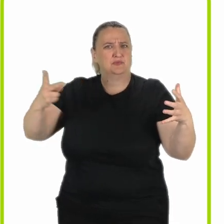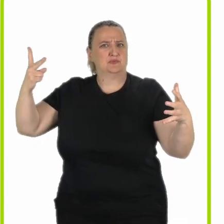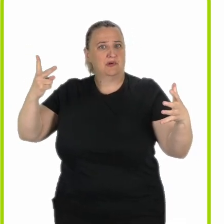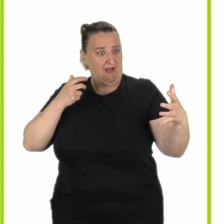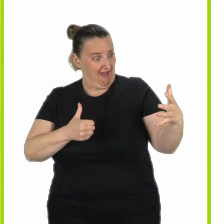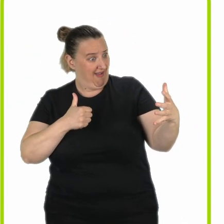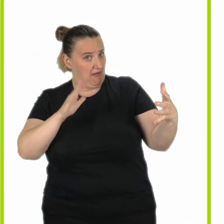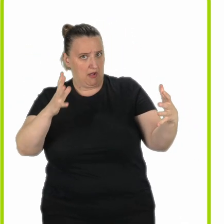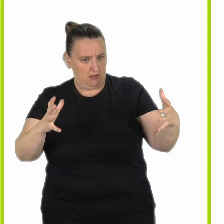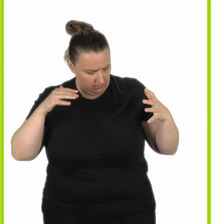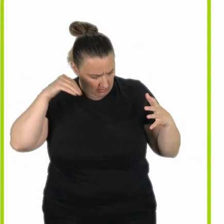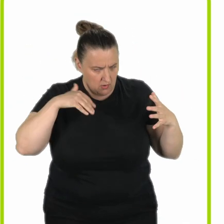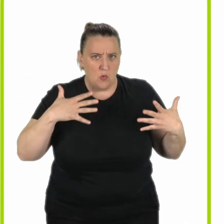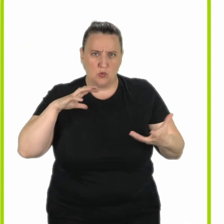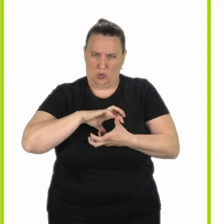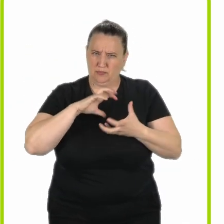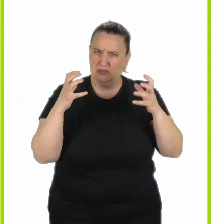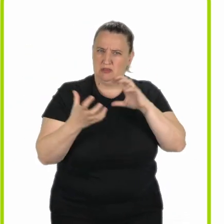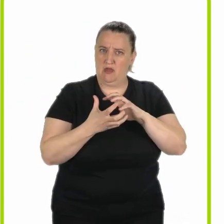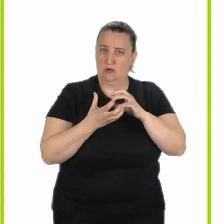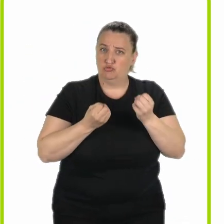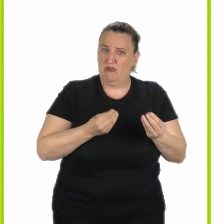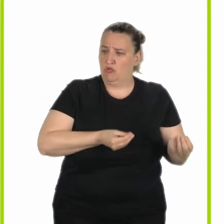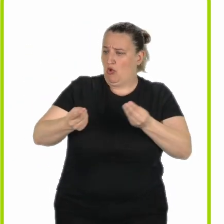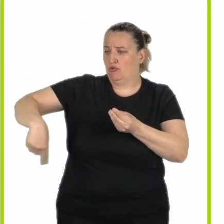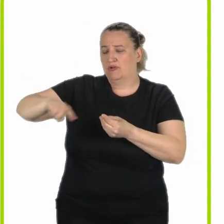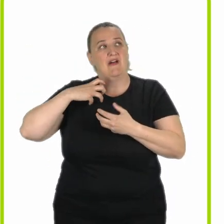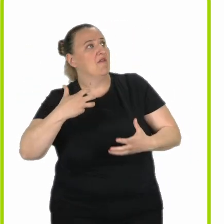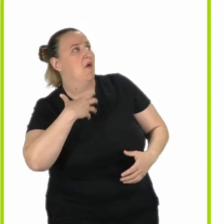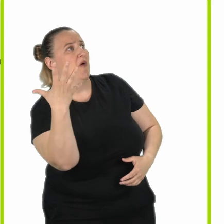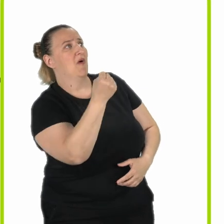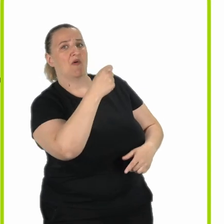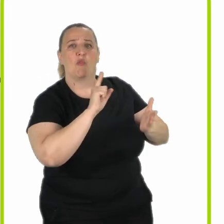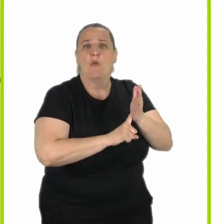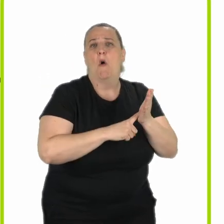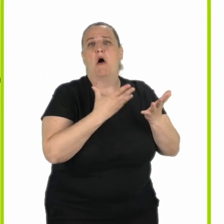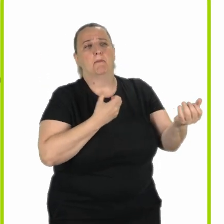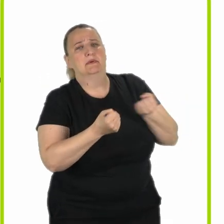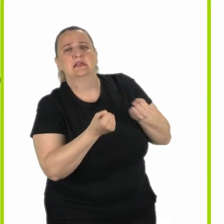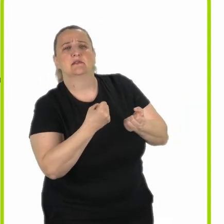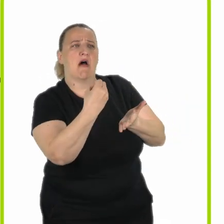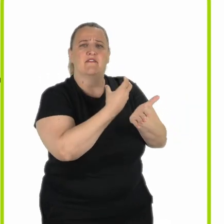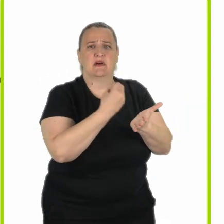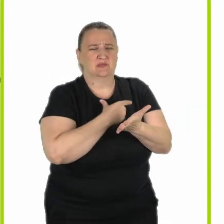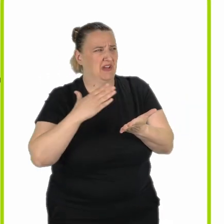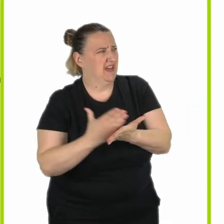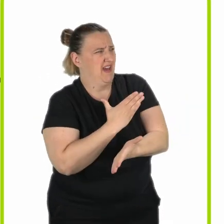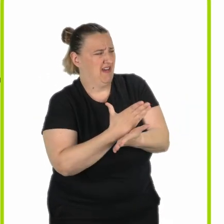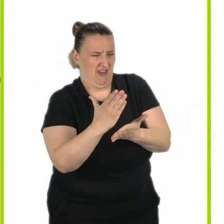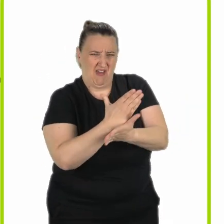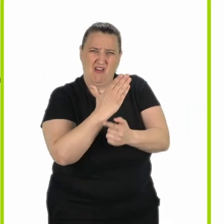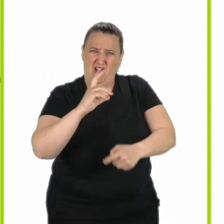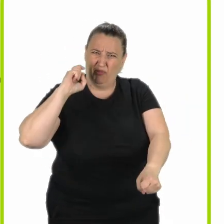Mais cette richesse est source de complexité et donne encore trop souvent l'impression d'un parcours du combattant pour accéder à l'information,